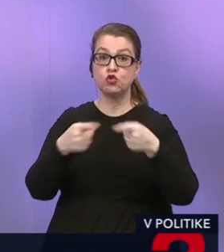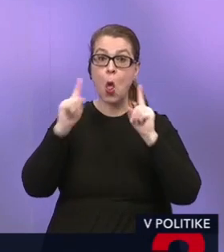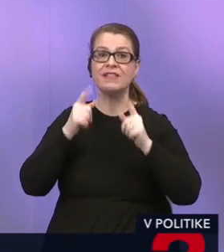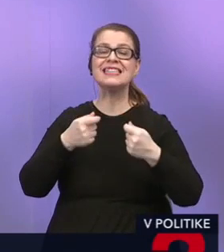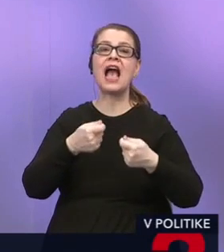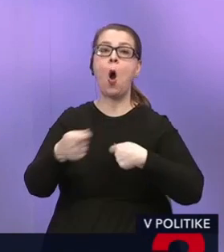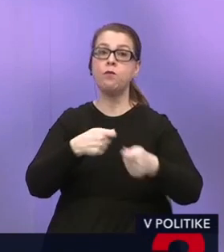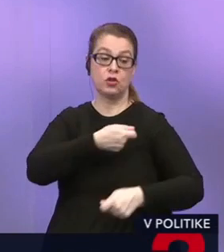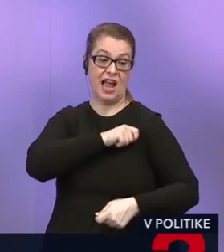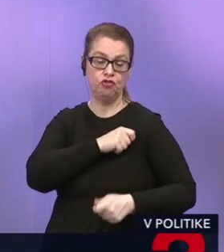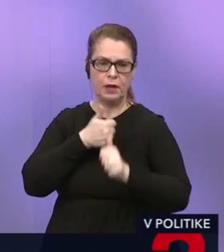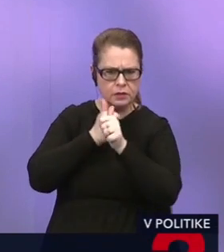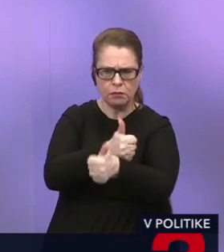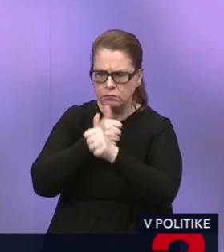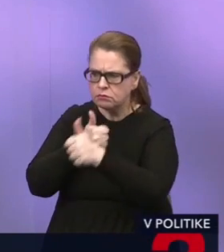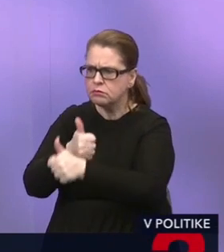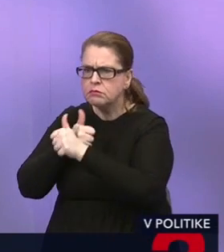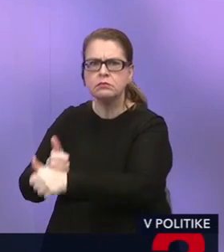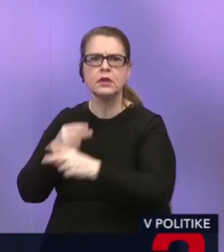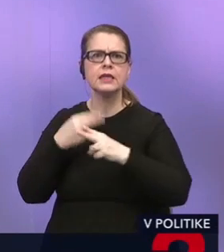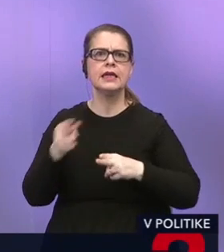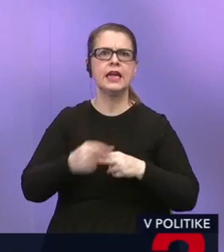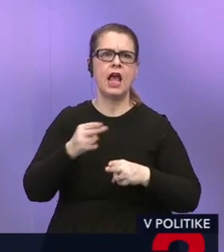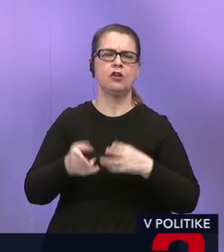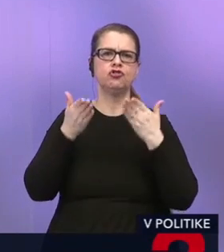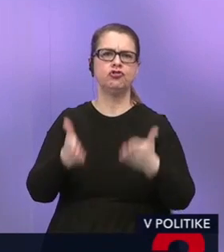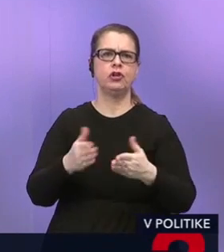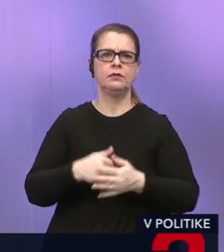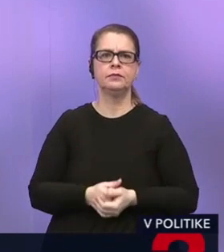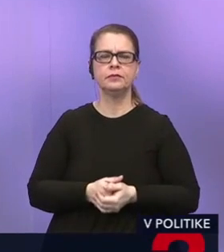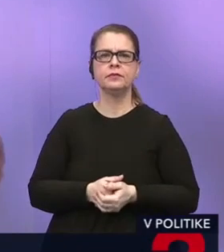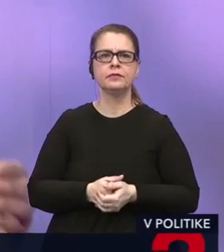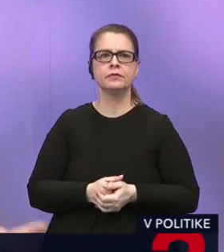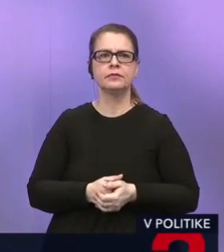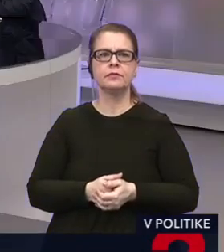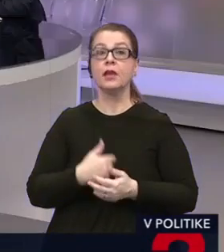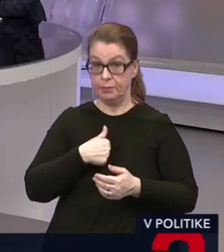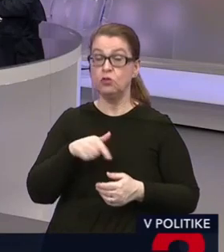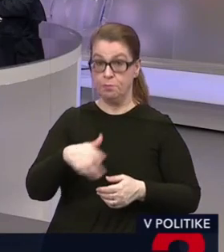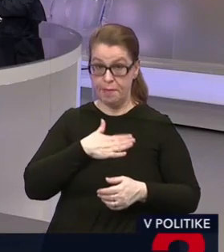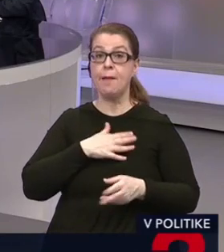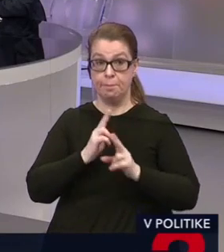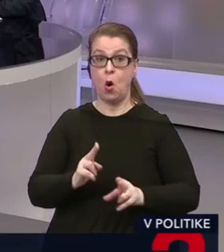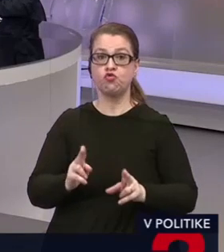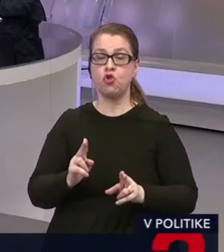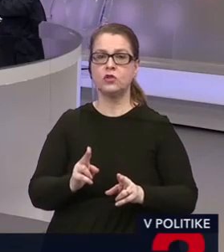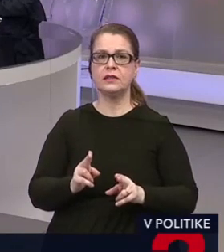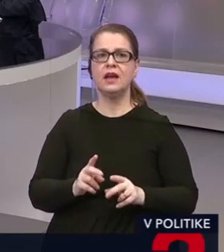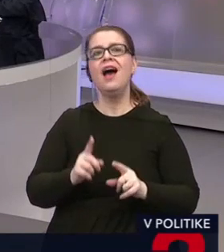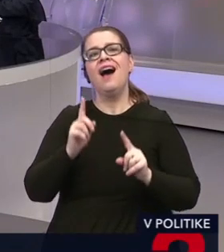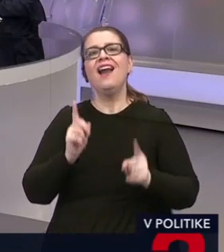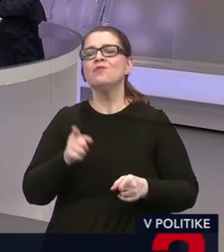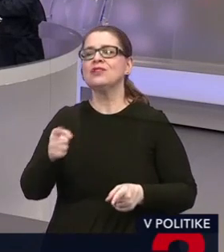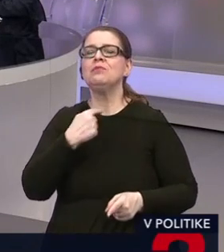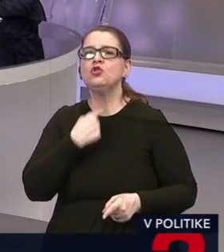obchodná inšpekcia išla a riešila to, pokiaľ to nebude robené. To znamená, mechanizmus je tu, pán Kolár, len musí byť vôľa, aby ju